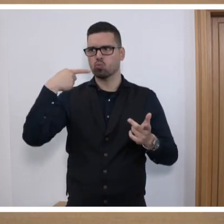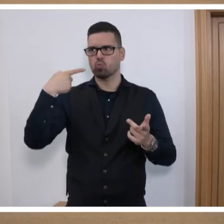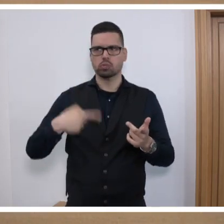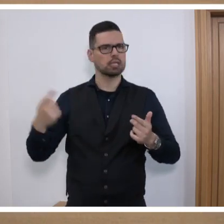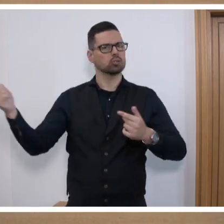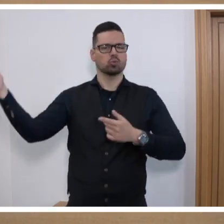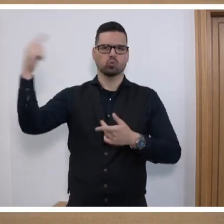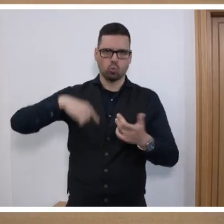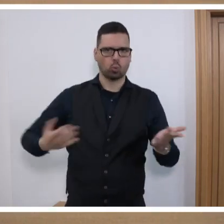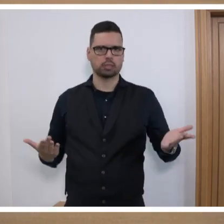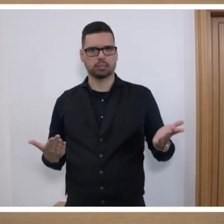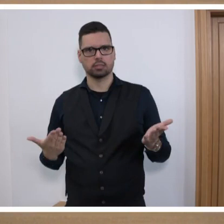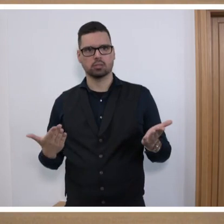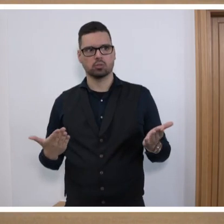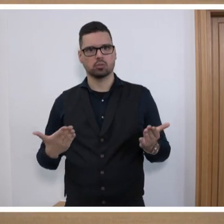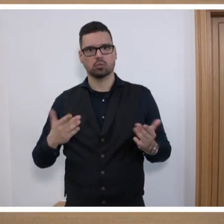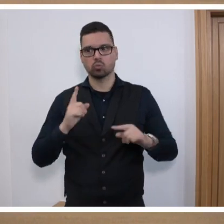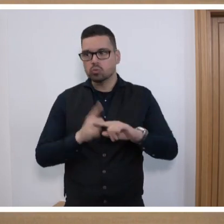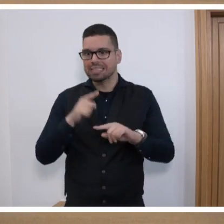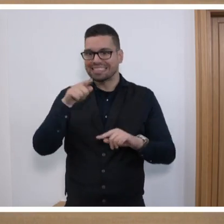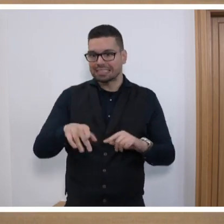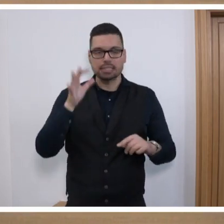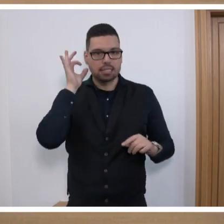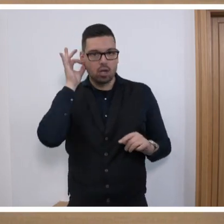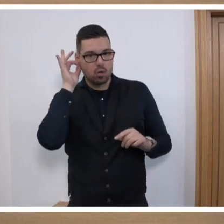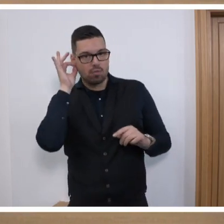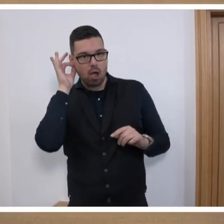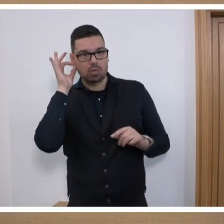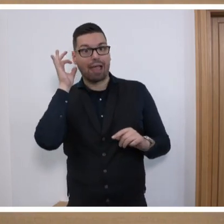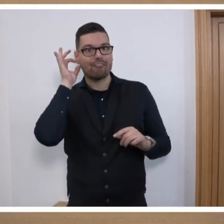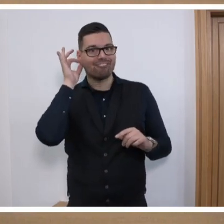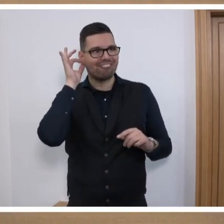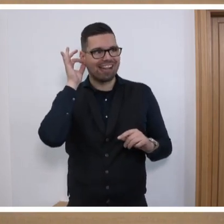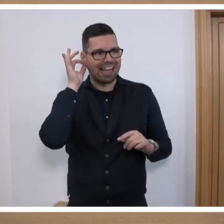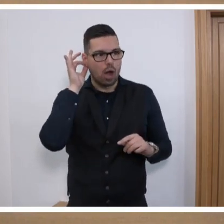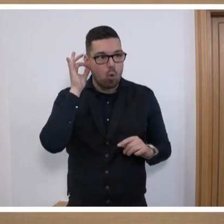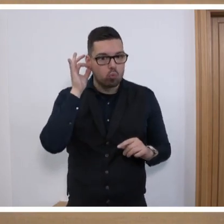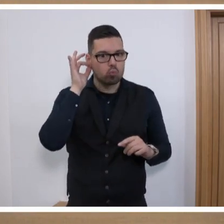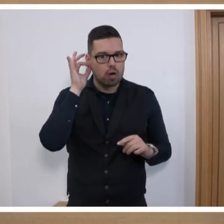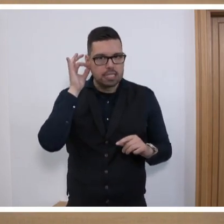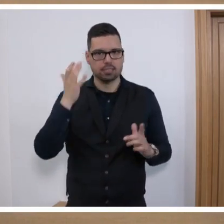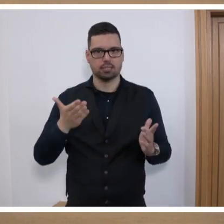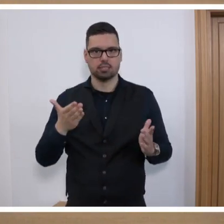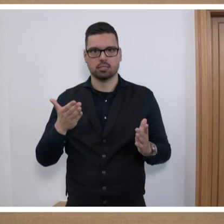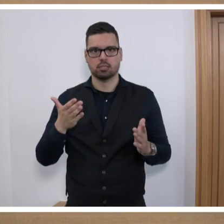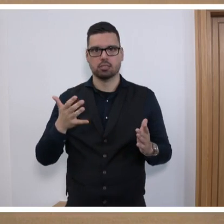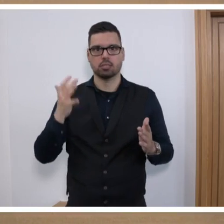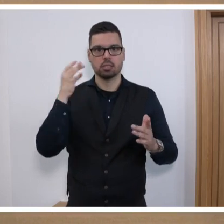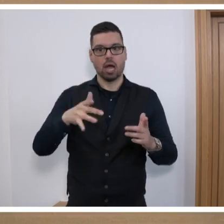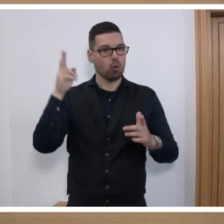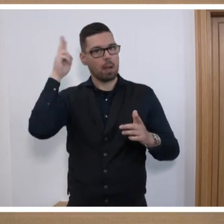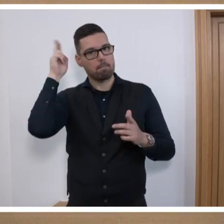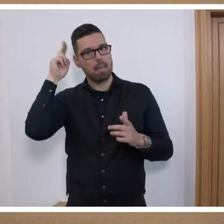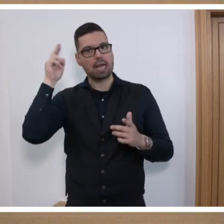zurückgekehrt. Und diese Frauen, es waren die Frauen, das könnten ja mal die Feministinnen, die könnten sich das auch mal